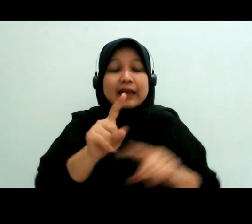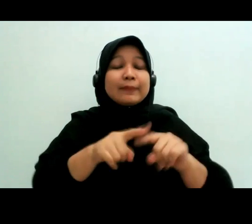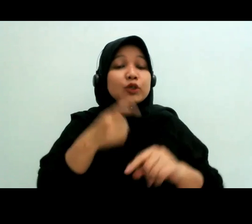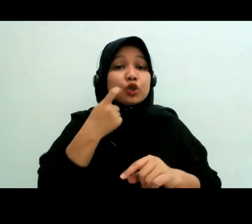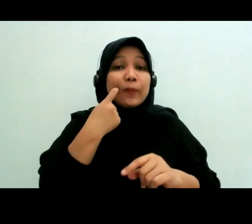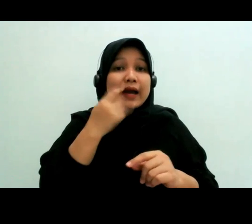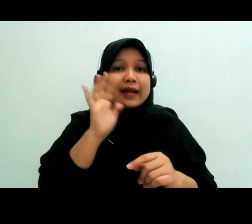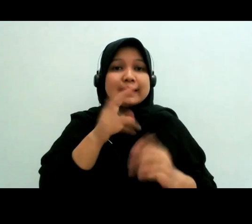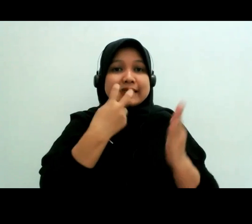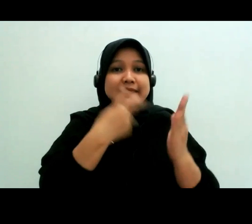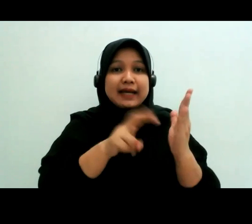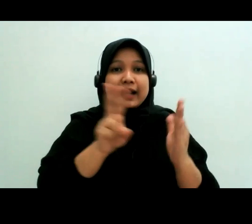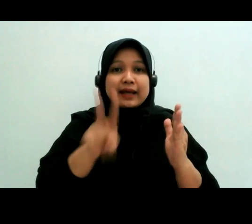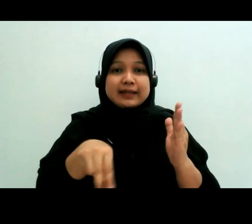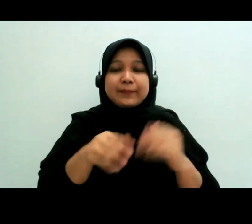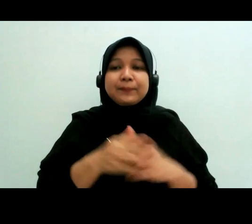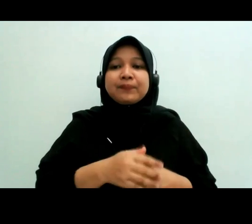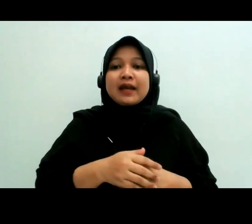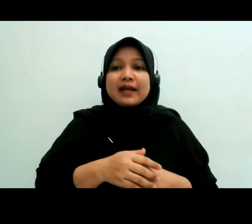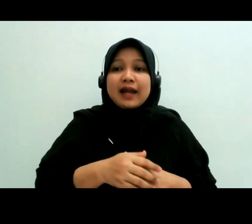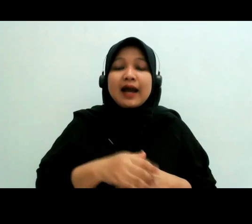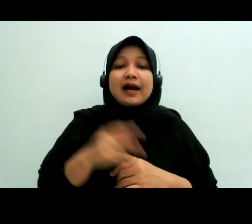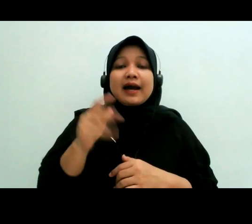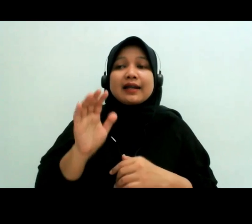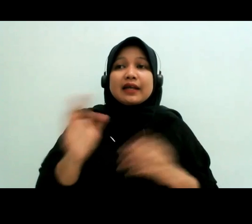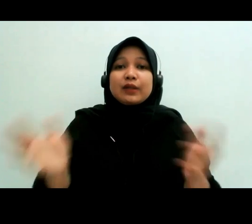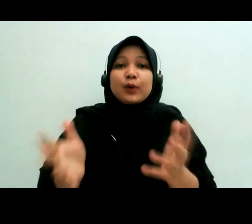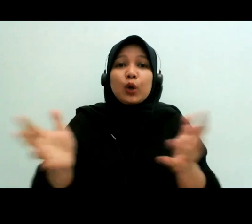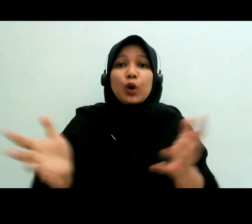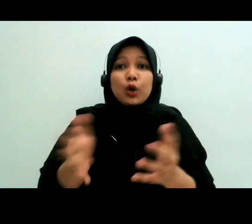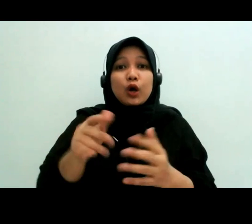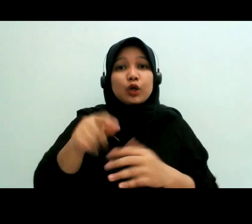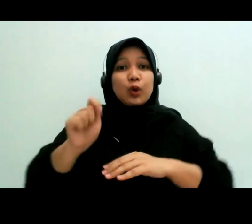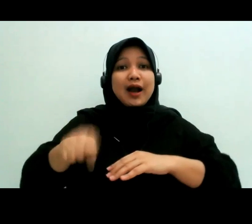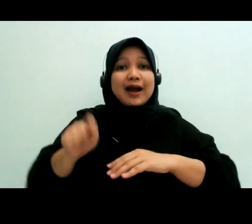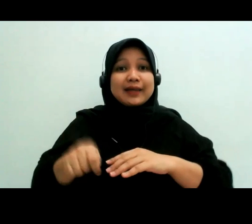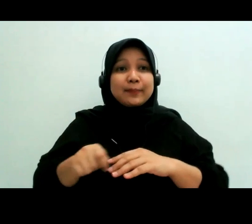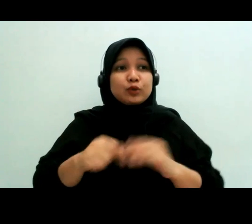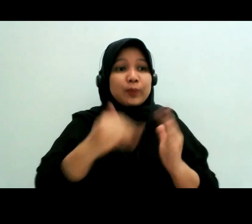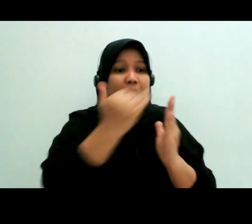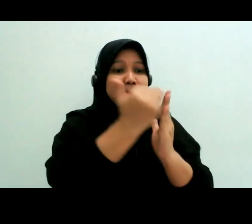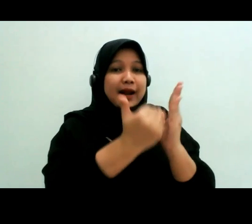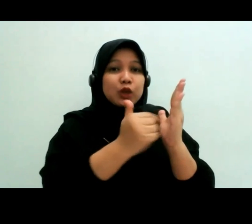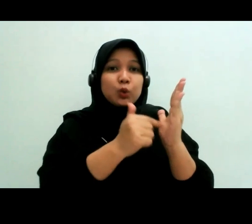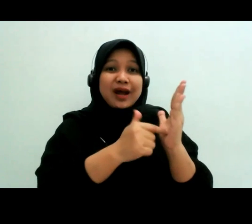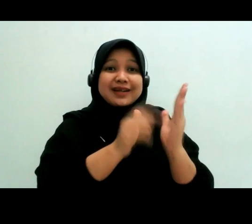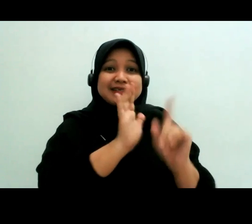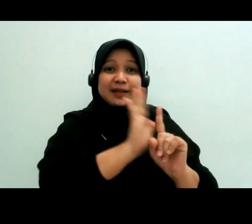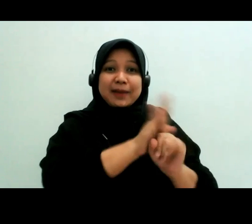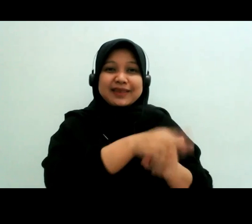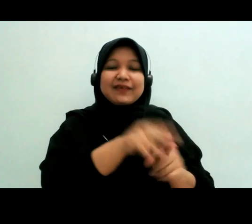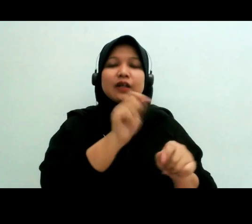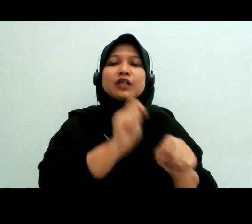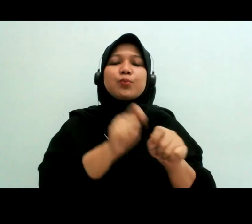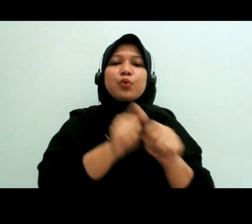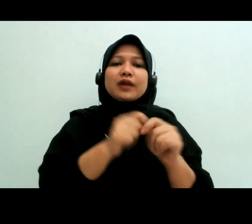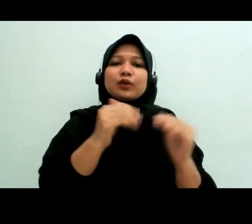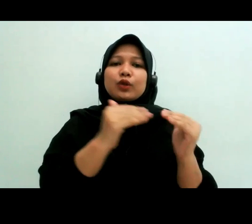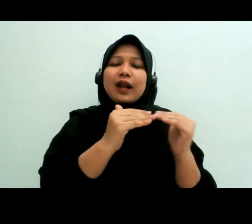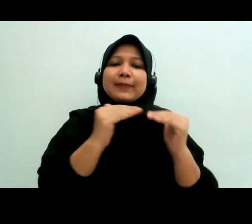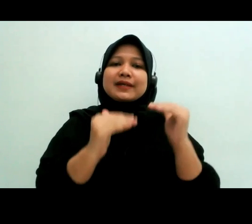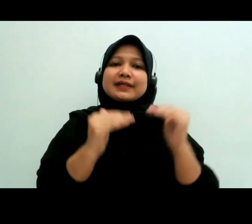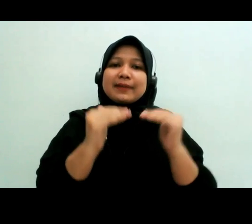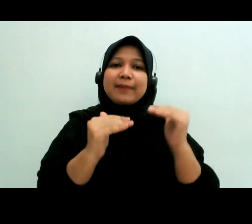namanya hakim didorong untuk menafsirkan lagi peraturan yang diskriminatif itu menjadi lebih balance nah selain PERMA 3 2017